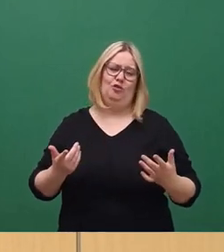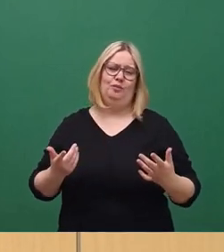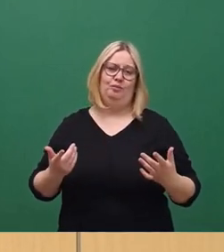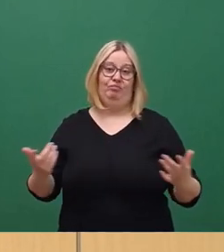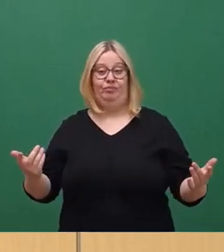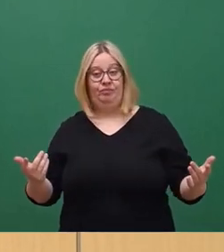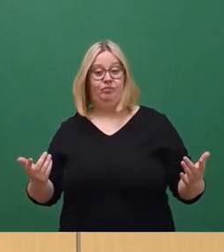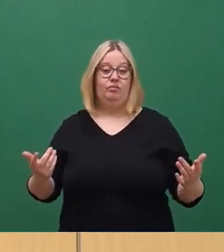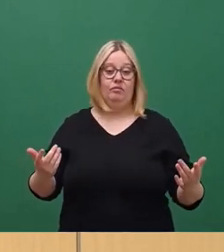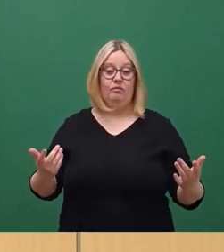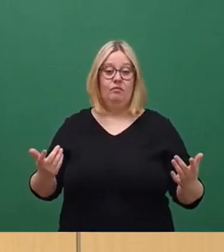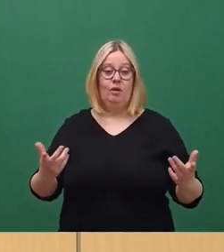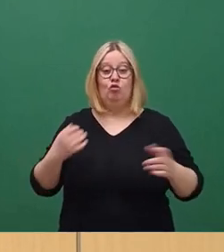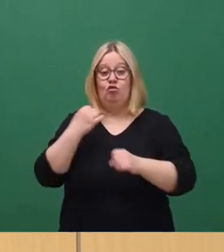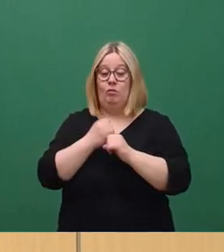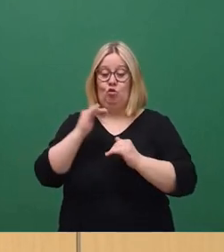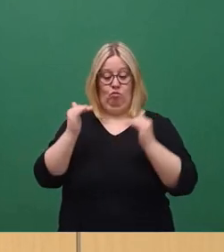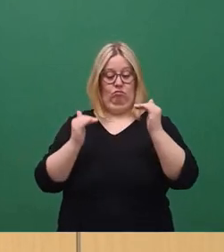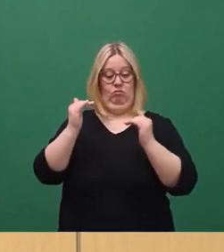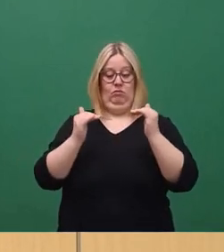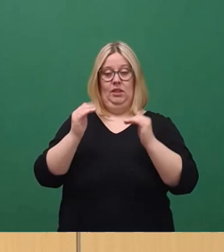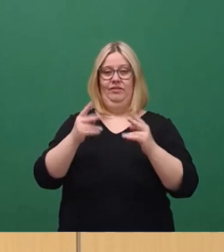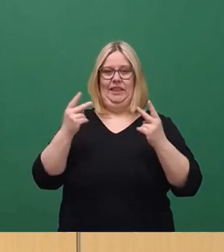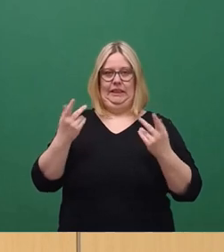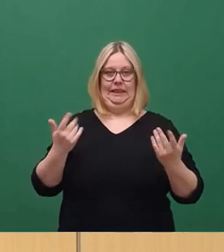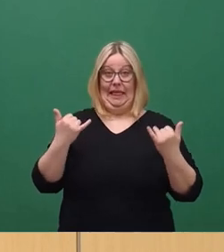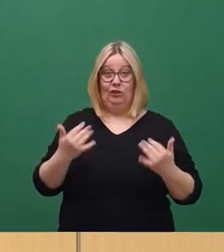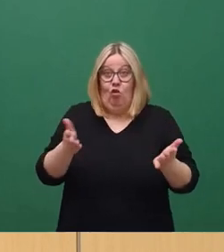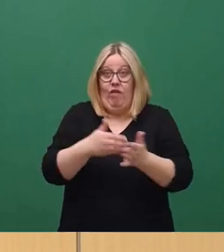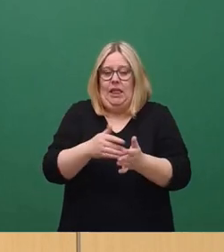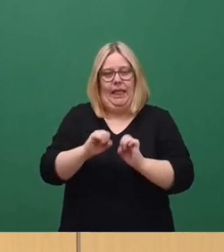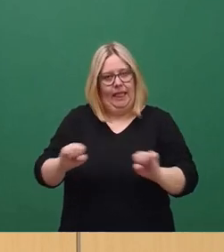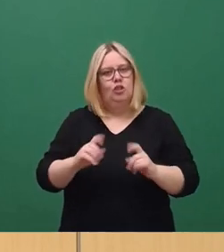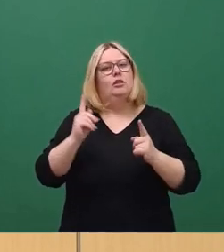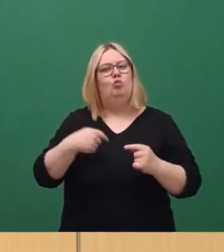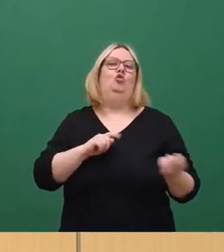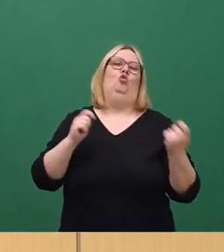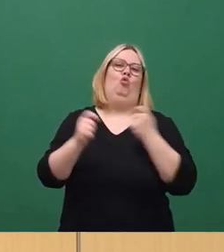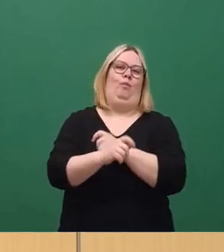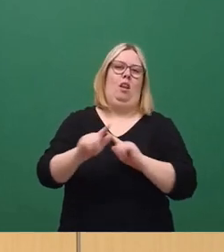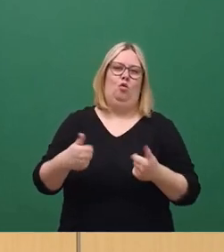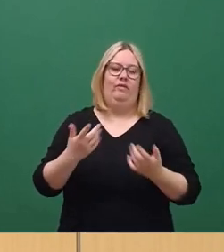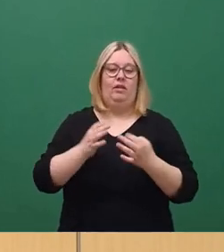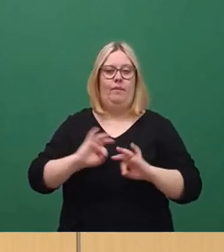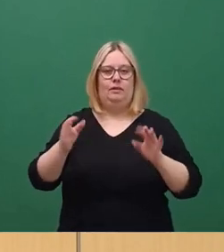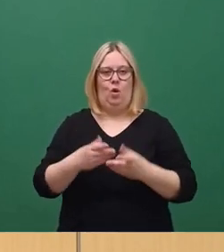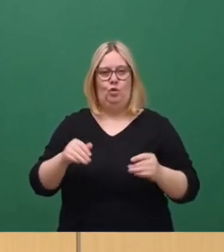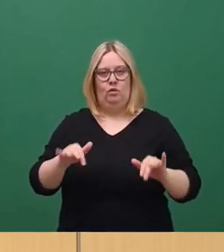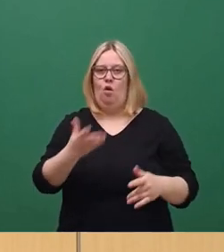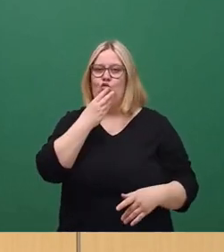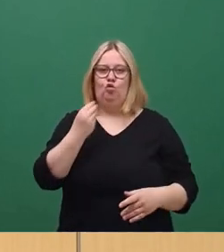Der Status Quo ist, finde ich, unattraktiv. Da bin ich der Meinung, wenn wir da eine bessere Lösung hin bekämen,